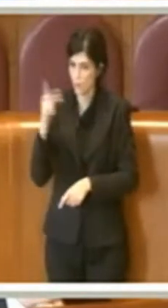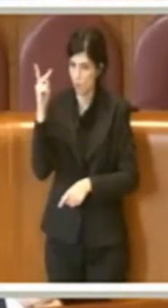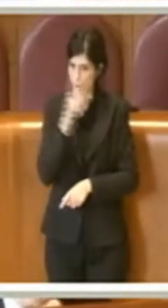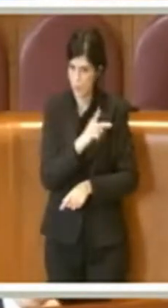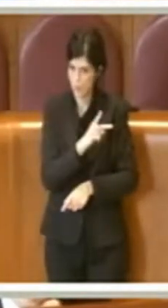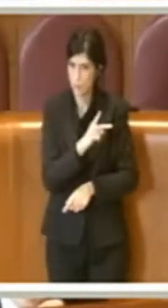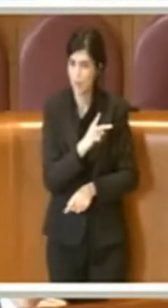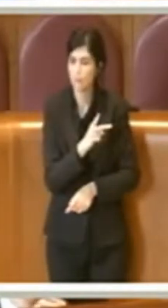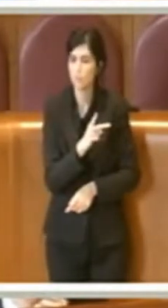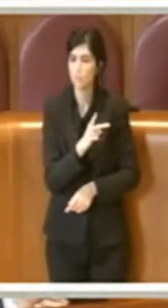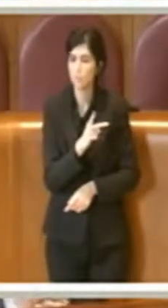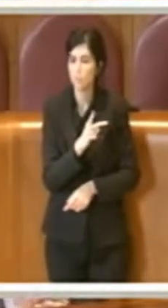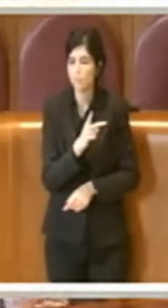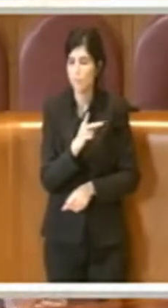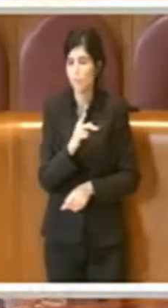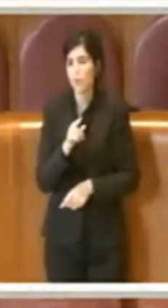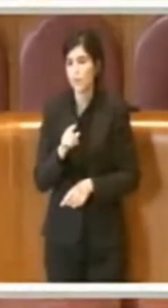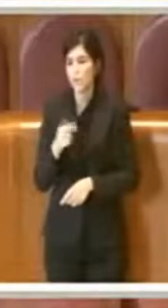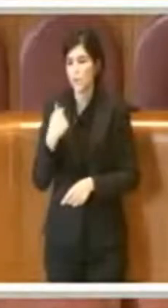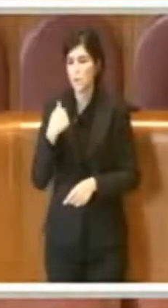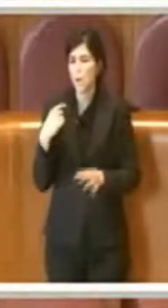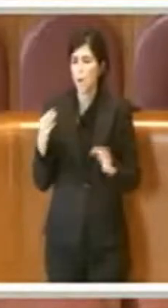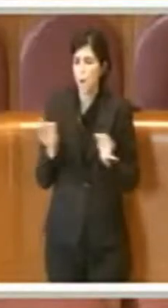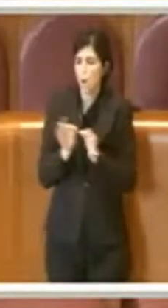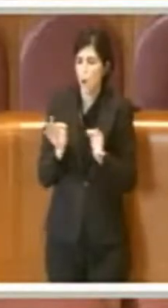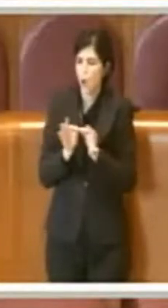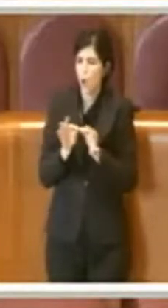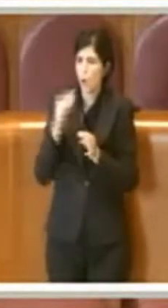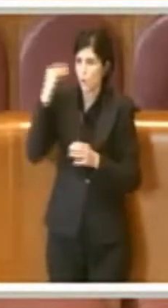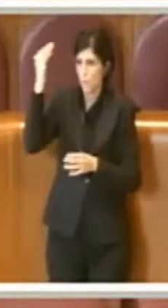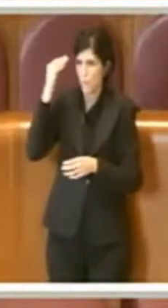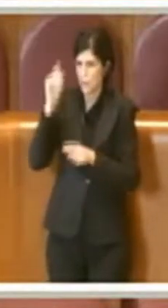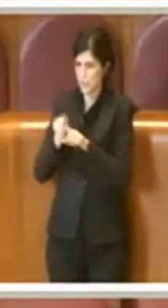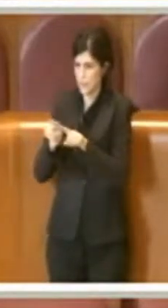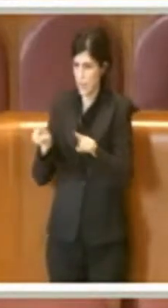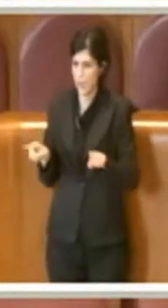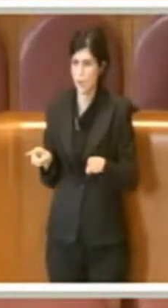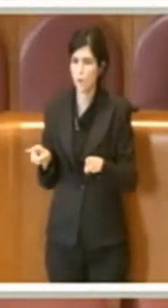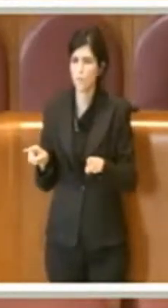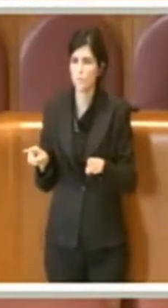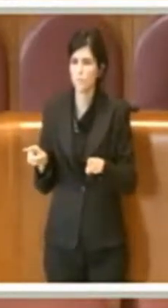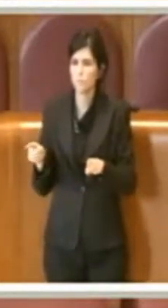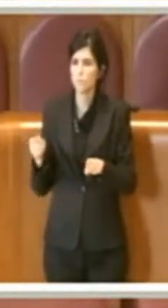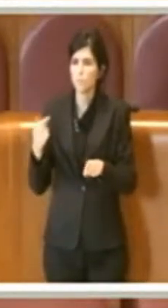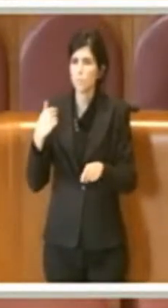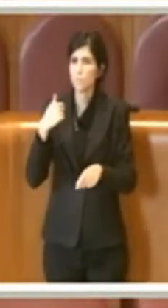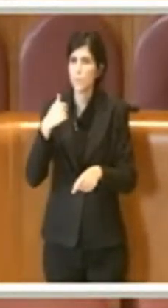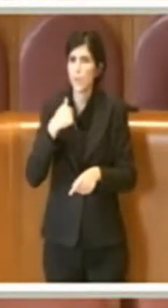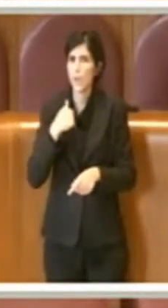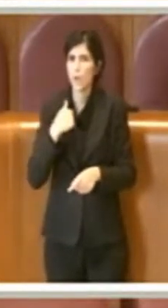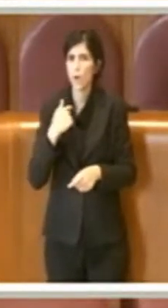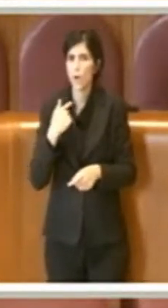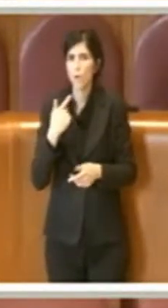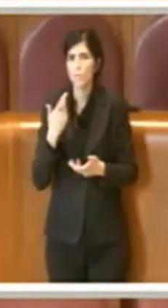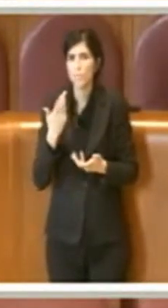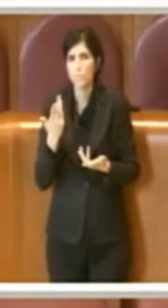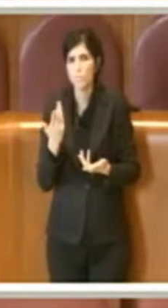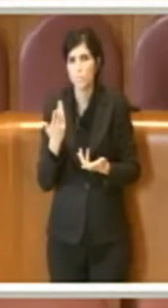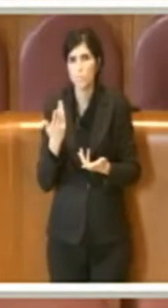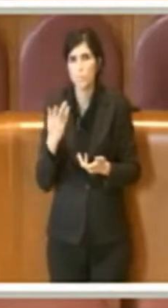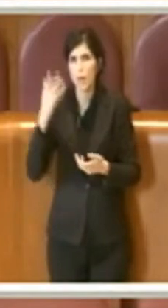anche da me condivise. Quindi non mi rimane che fare alcune